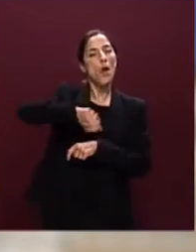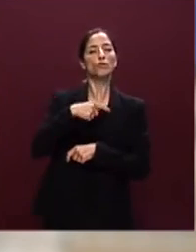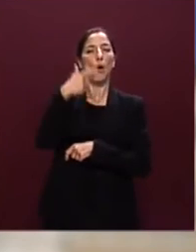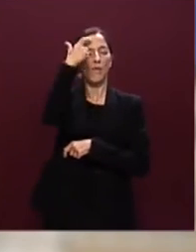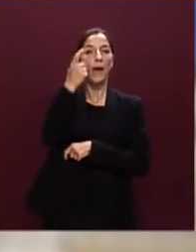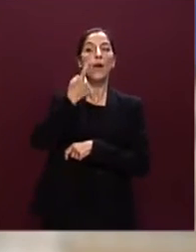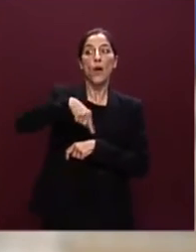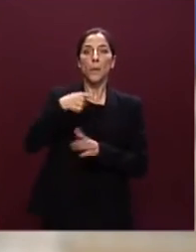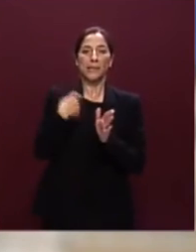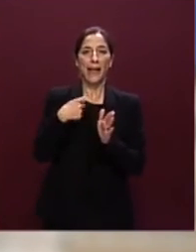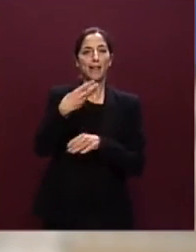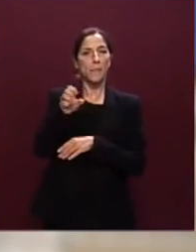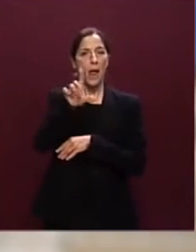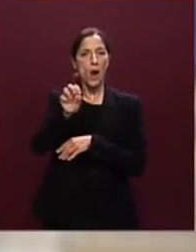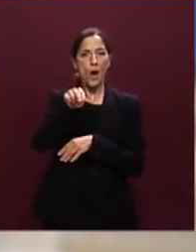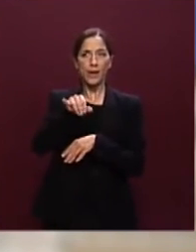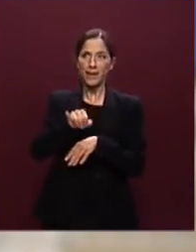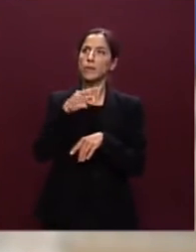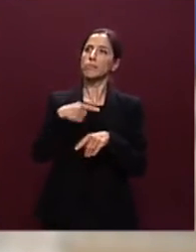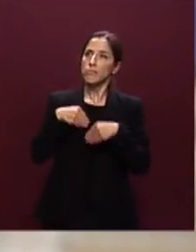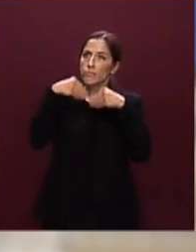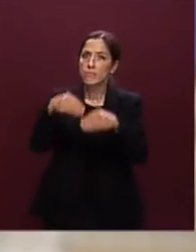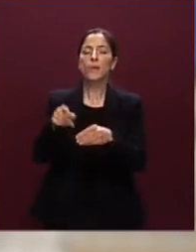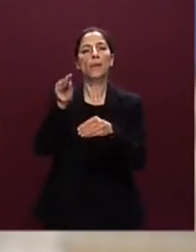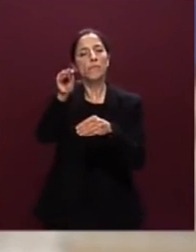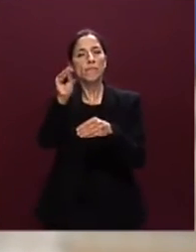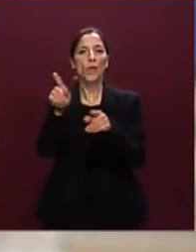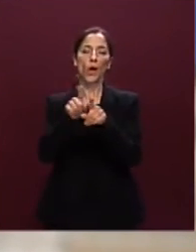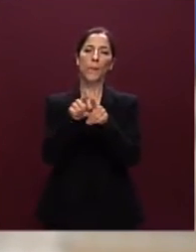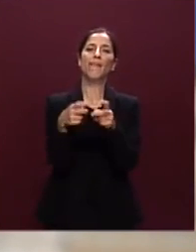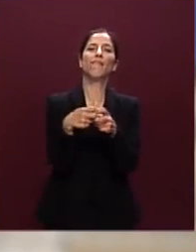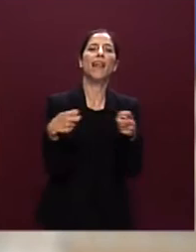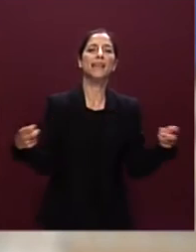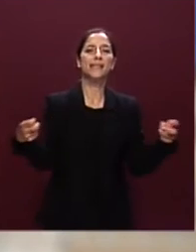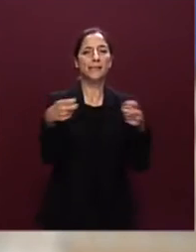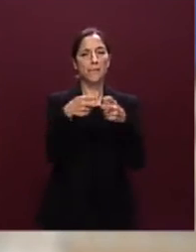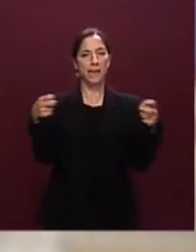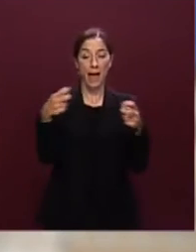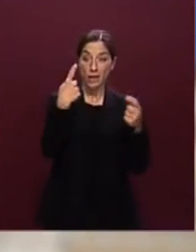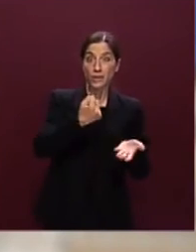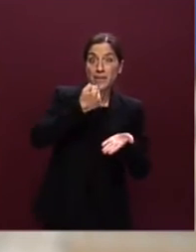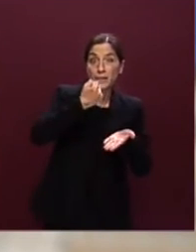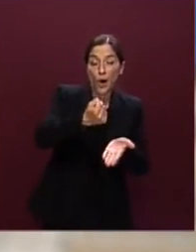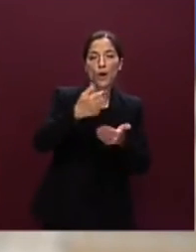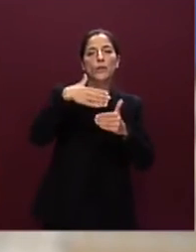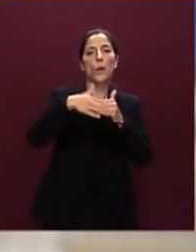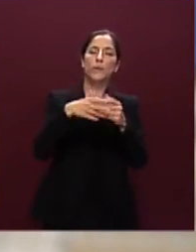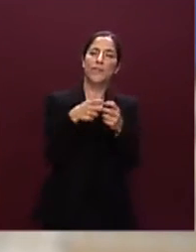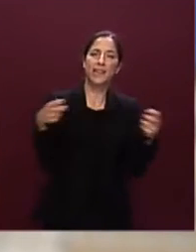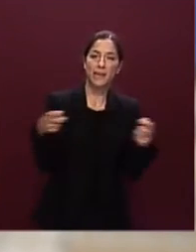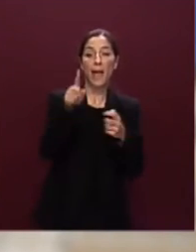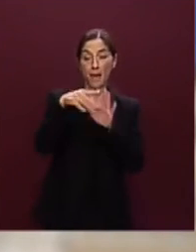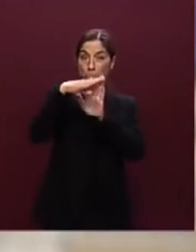il richiamo forte nelle conclusioni del Consiglio europeo alla flessibilità nell'utilizzo di queste risorse sui programmi attualmente